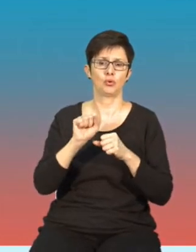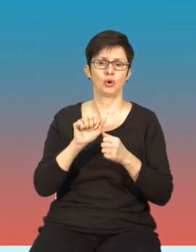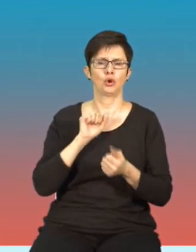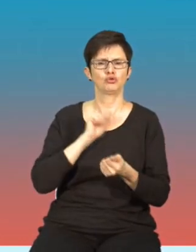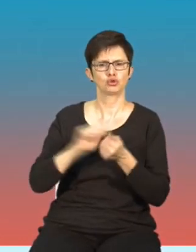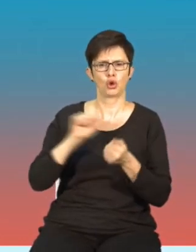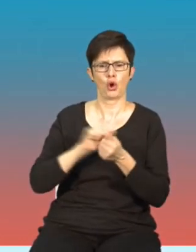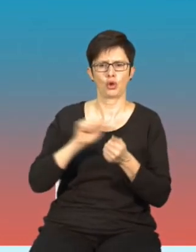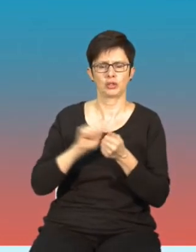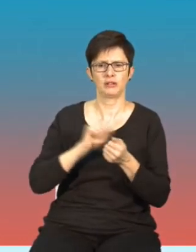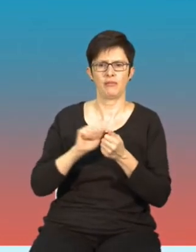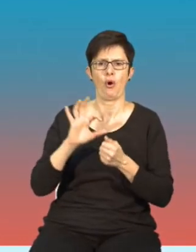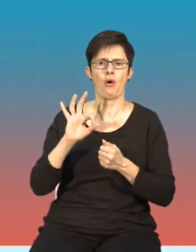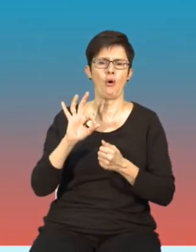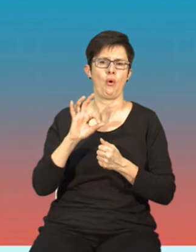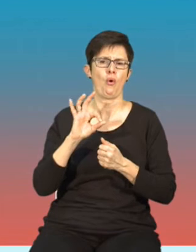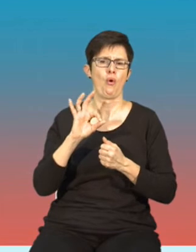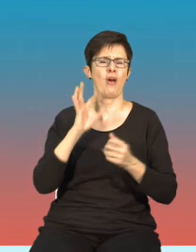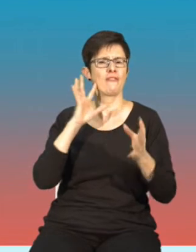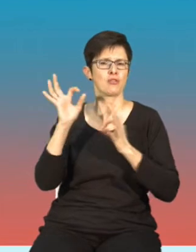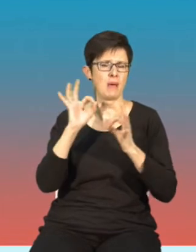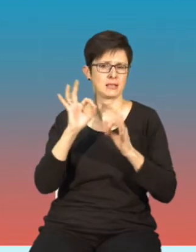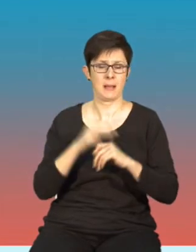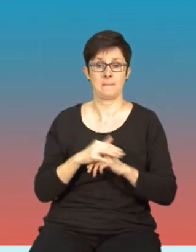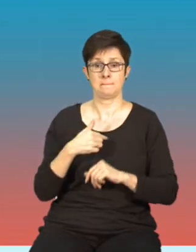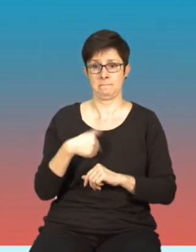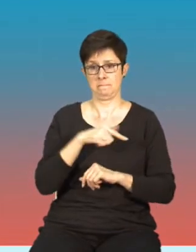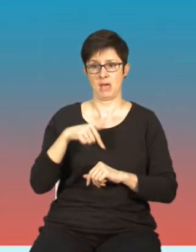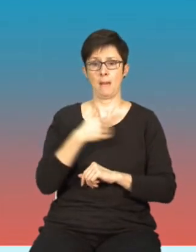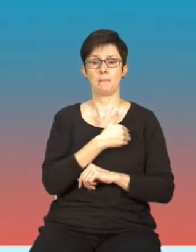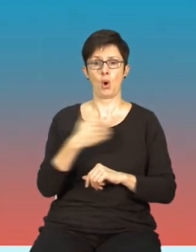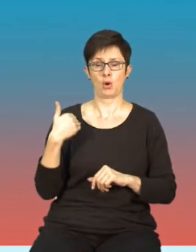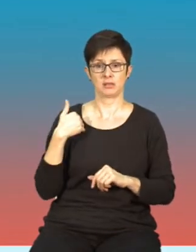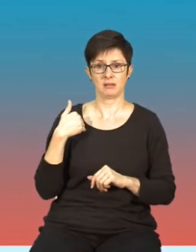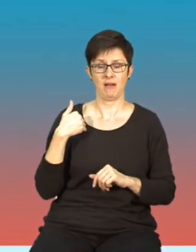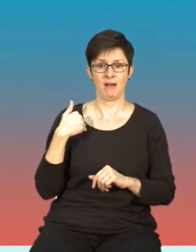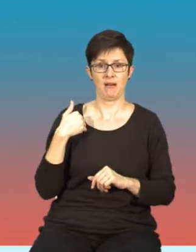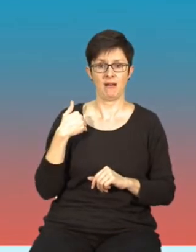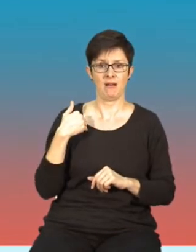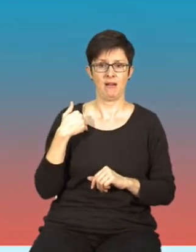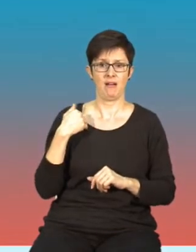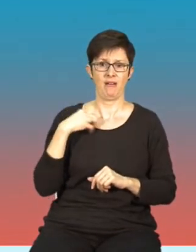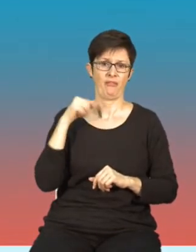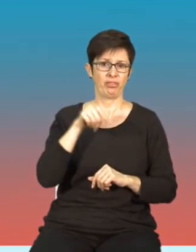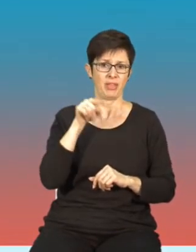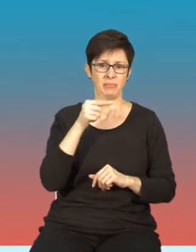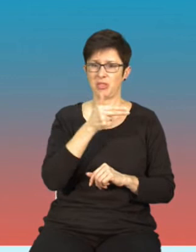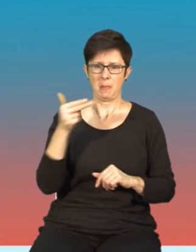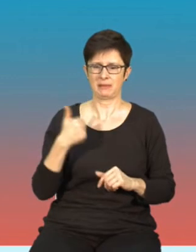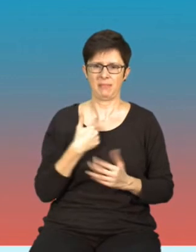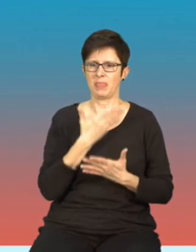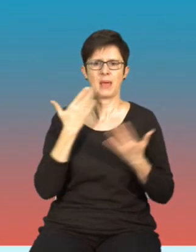perspektywy informacyjnej. My jako Polska obecnie w tym temacie nie ma na czym się niestety